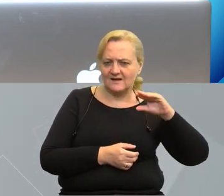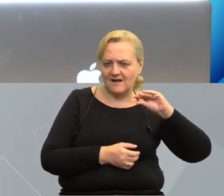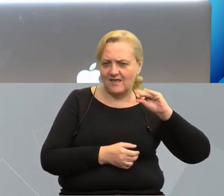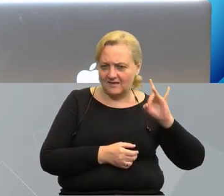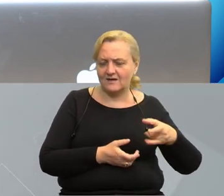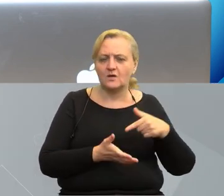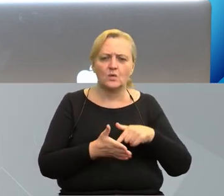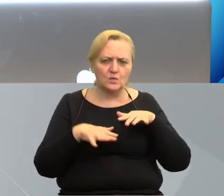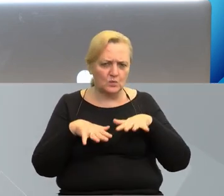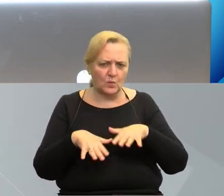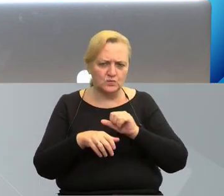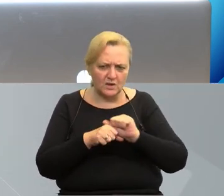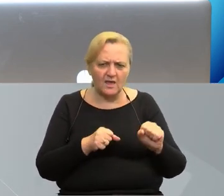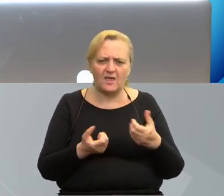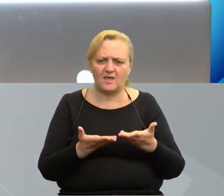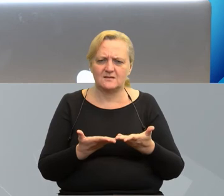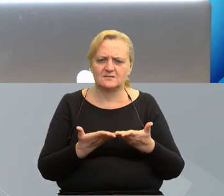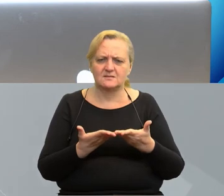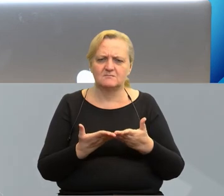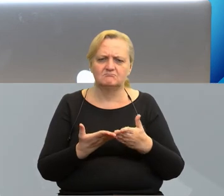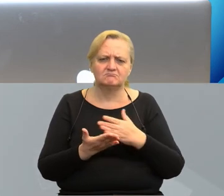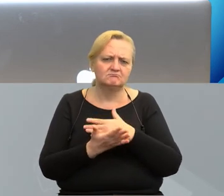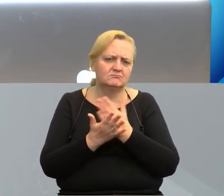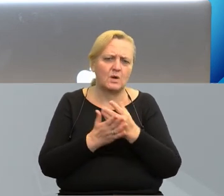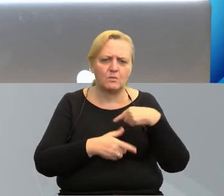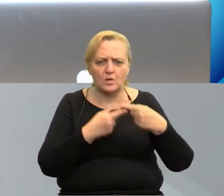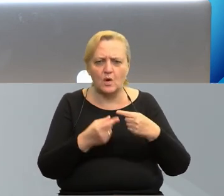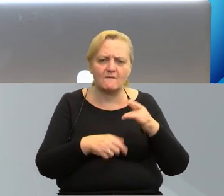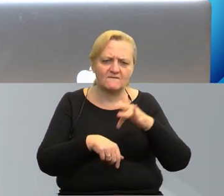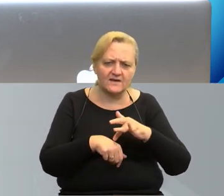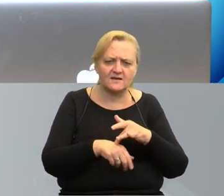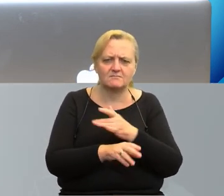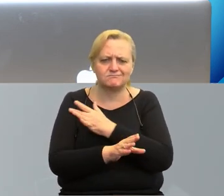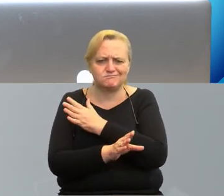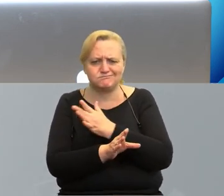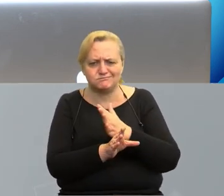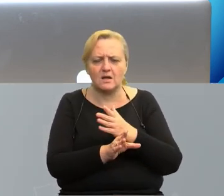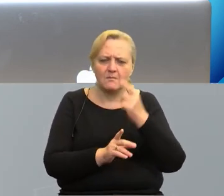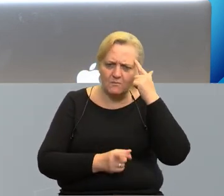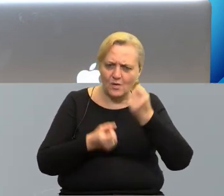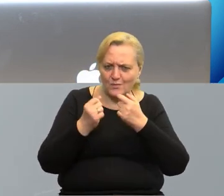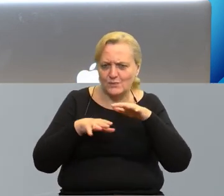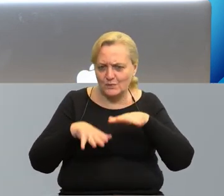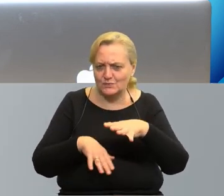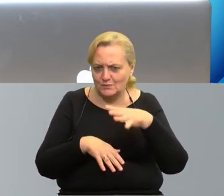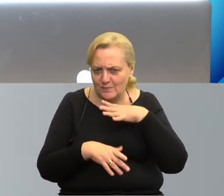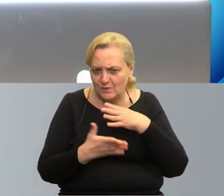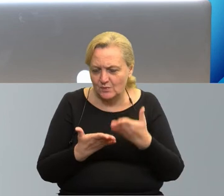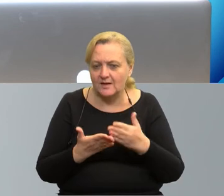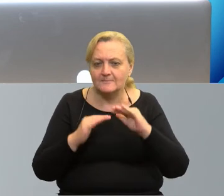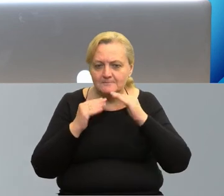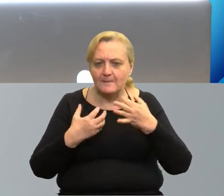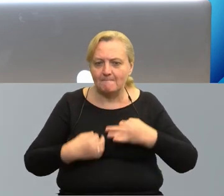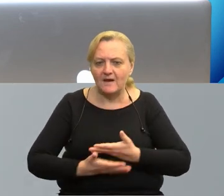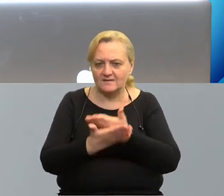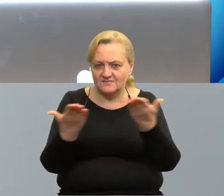ogromny zasób, katalog produktów, rezultatów, rozwiązań, pomysłów, które dzięki